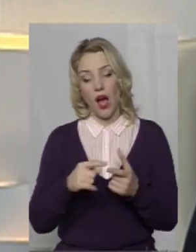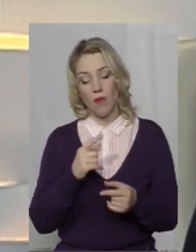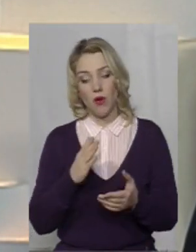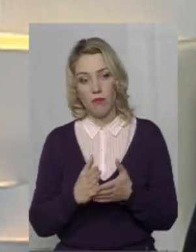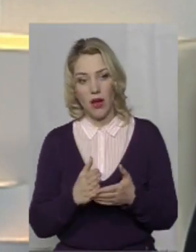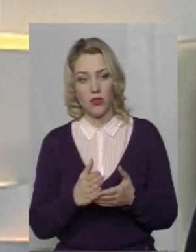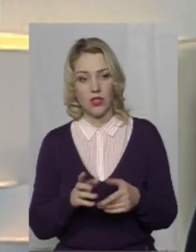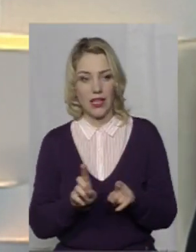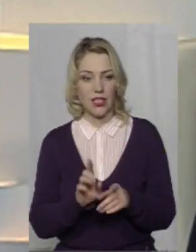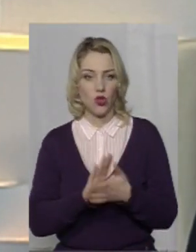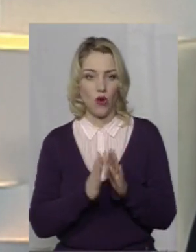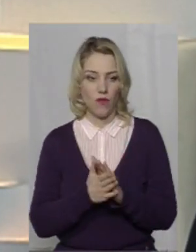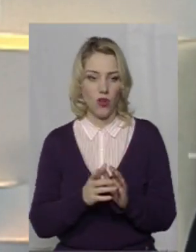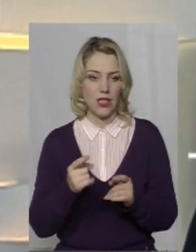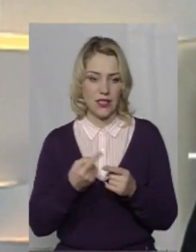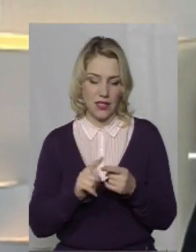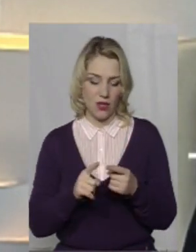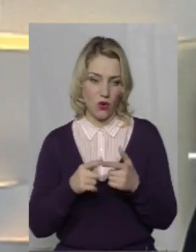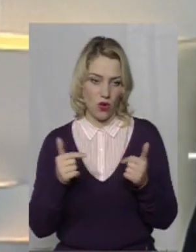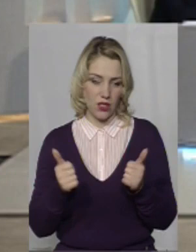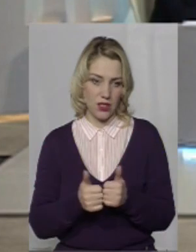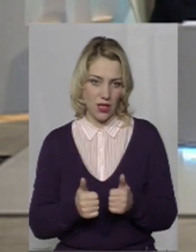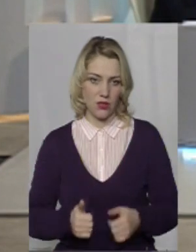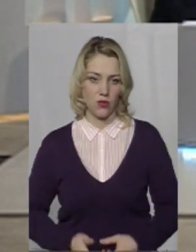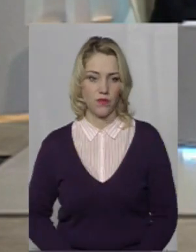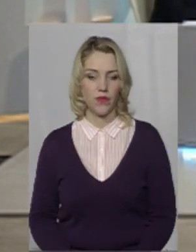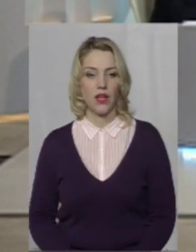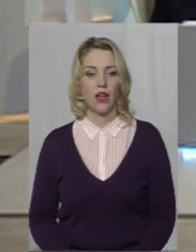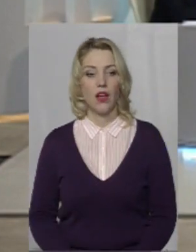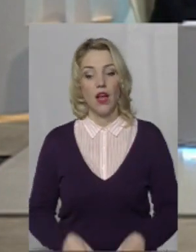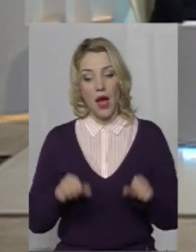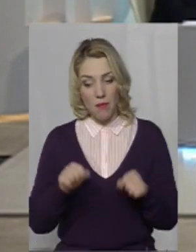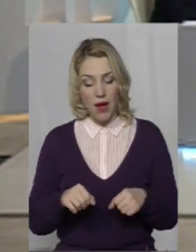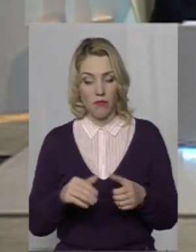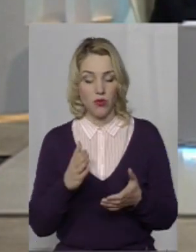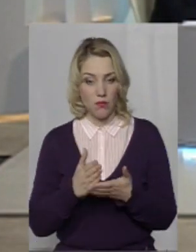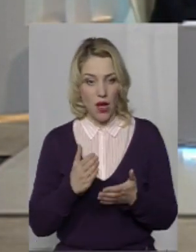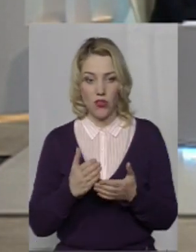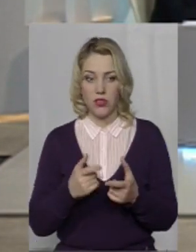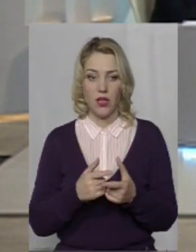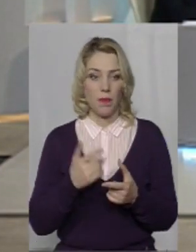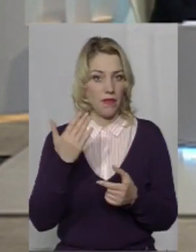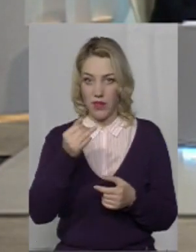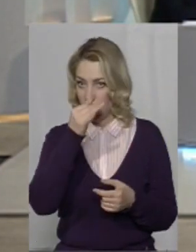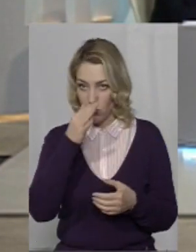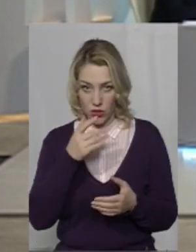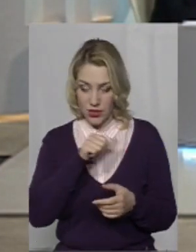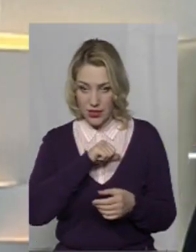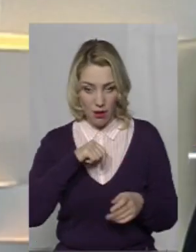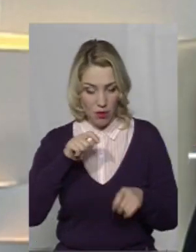з цією організацією. Мабуть, мають. Ви не можете самі перевіряти тільки за зверненням громадян?